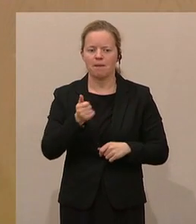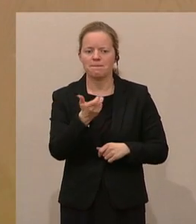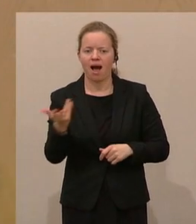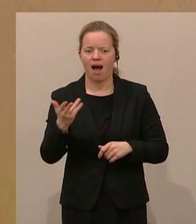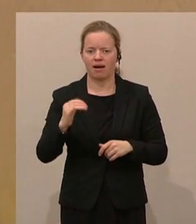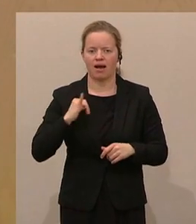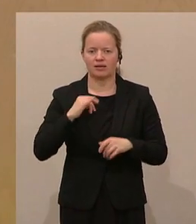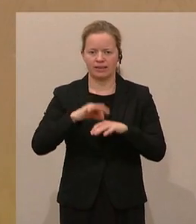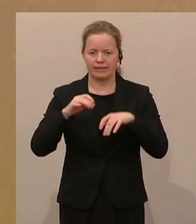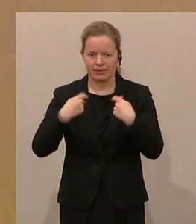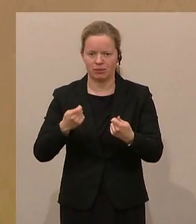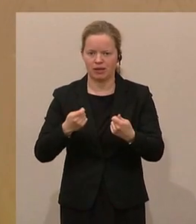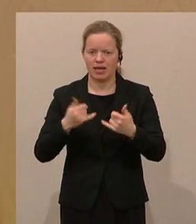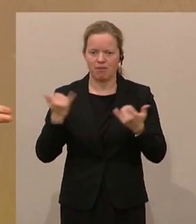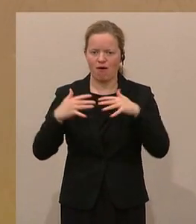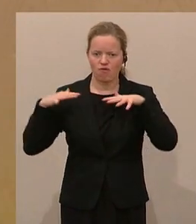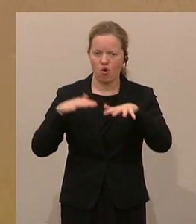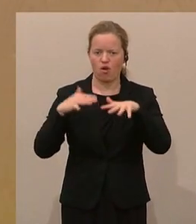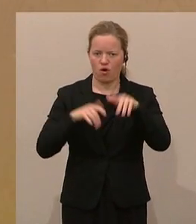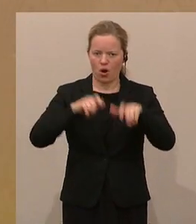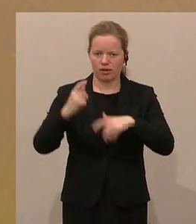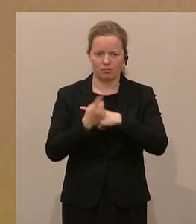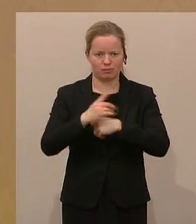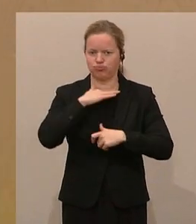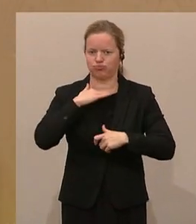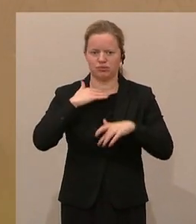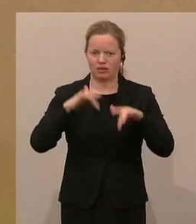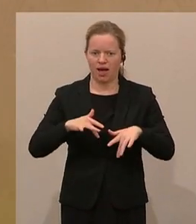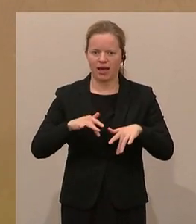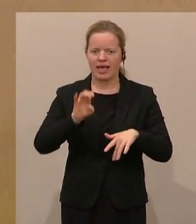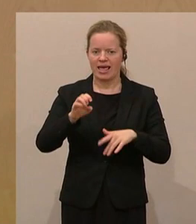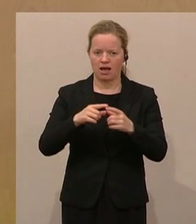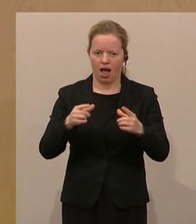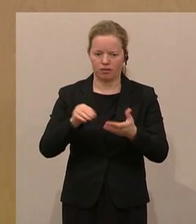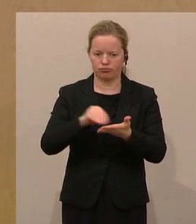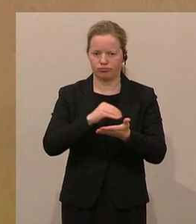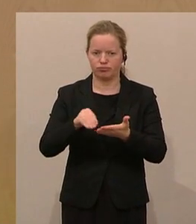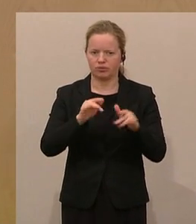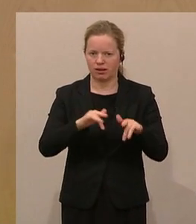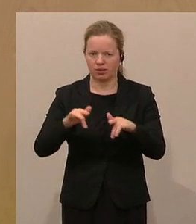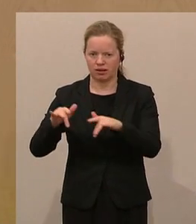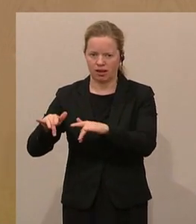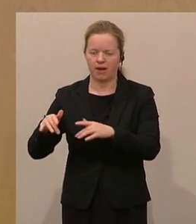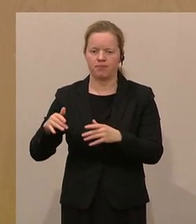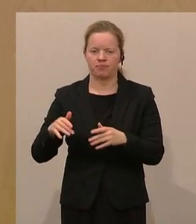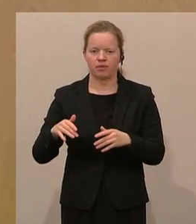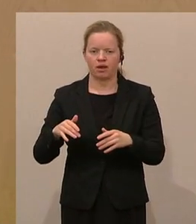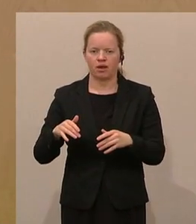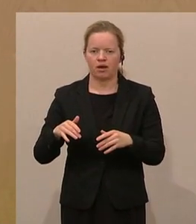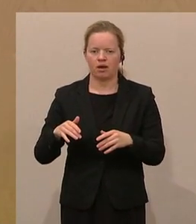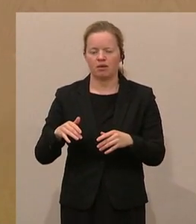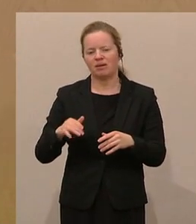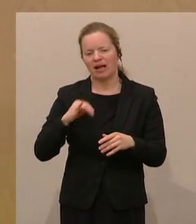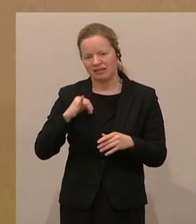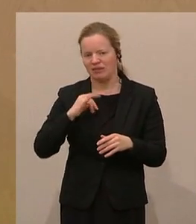Und da wird eine I-Karte nach der anderen gesteckt. Und so kann man einigermaßen etwas verdienen mit den bescheidenen Honoraren, die die Kassen